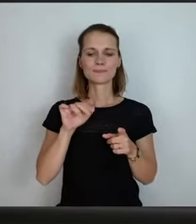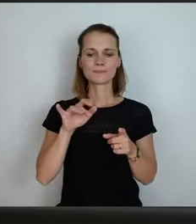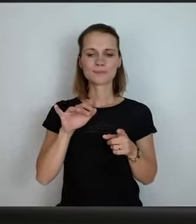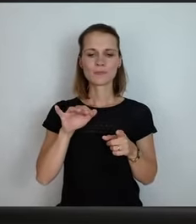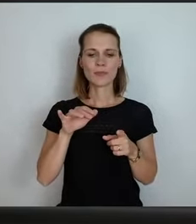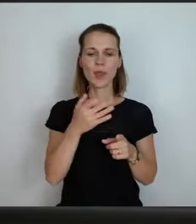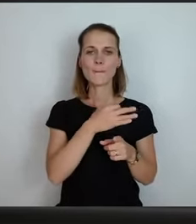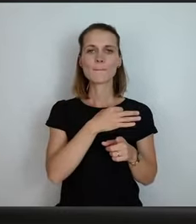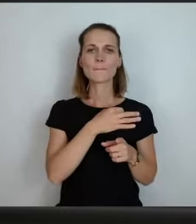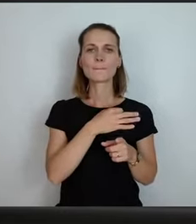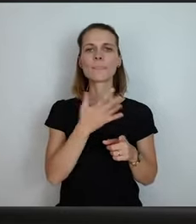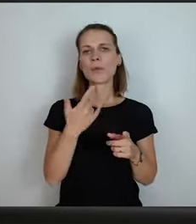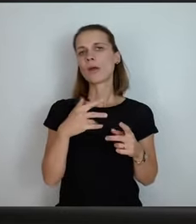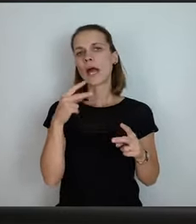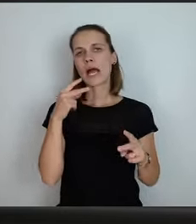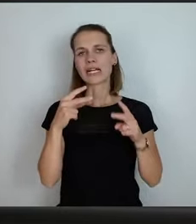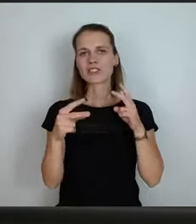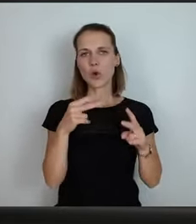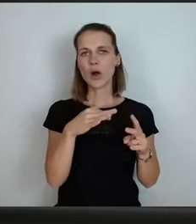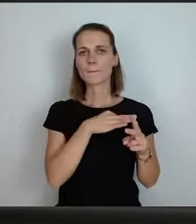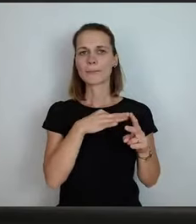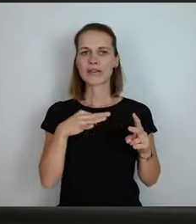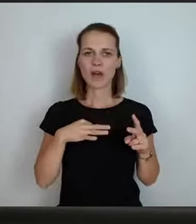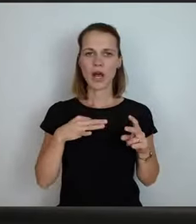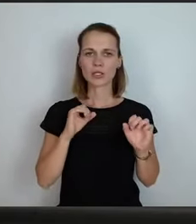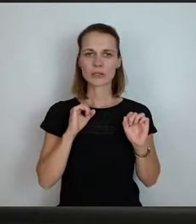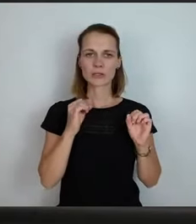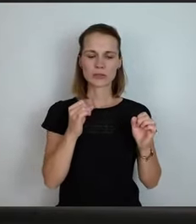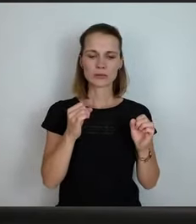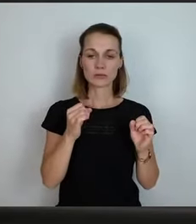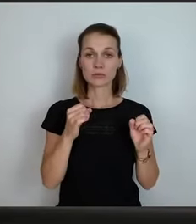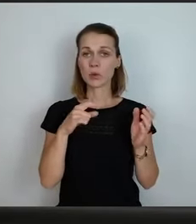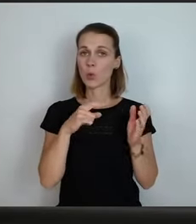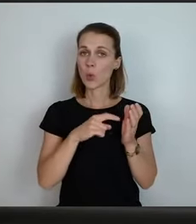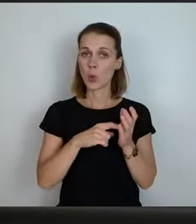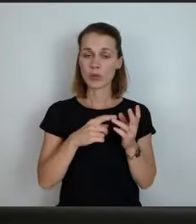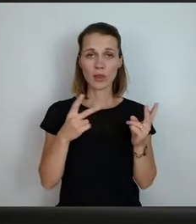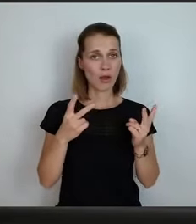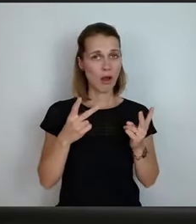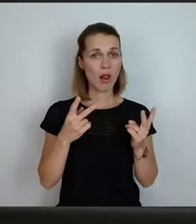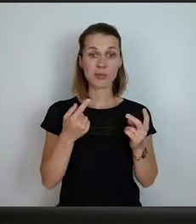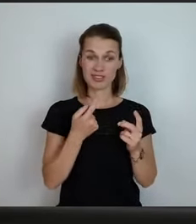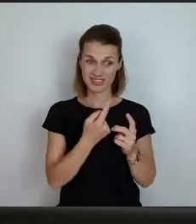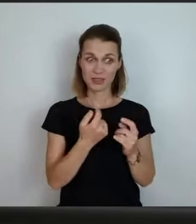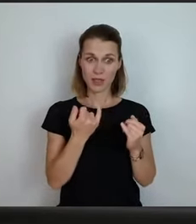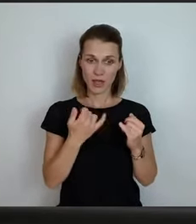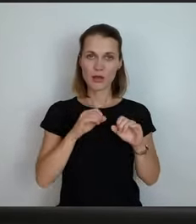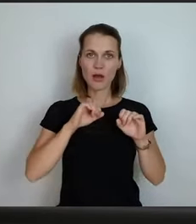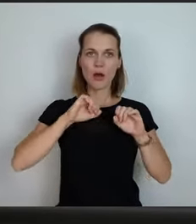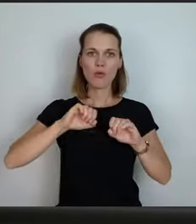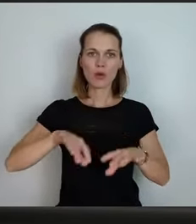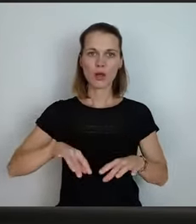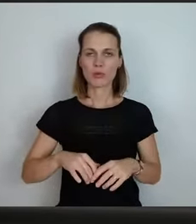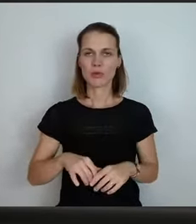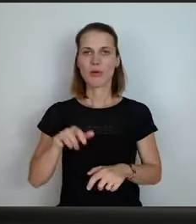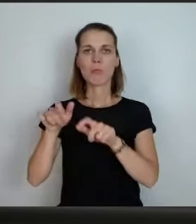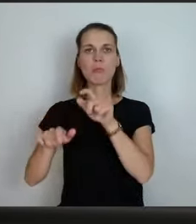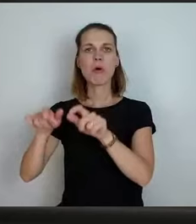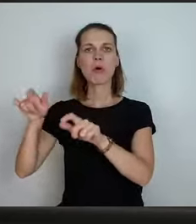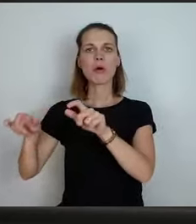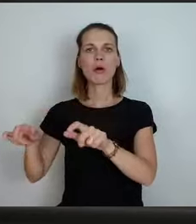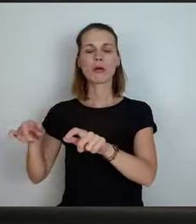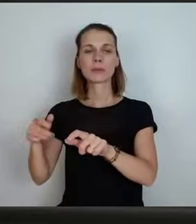betriebener Gasthof, egal aus welchen Gründen, jetzt aufgibt und die Bürger und Bürgerinnen natürlich jetzt sehr